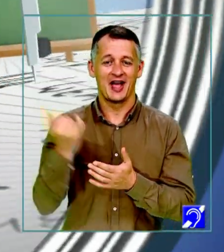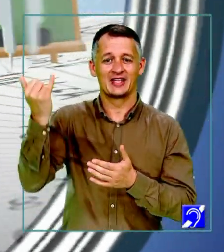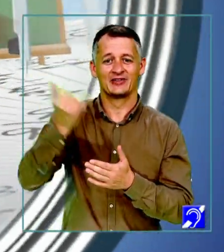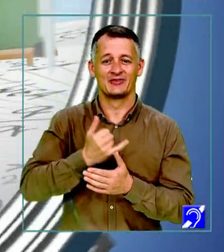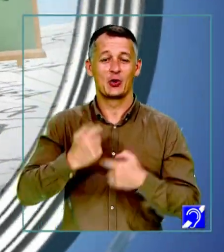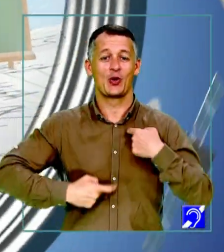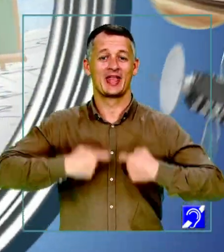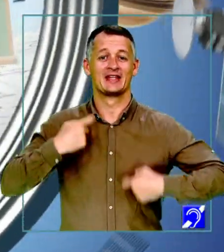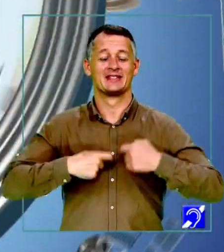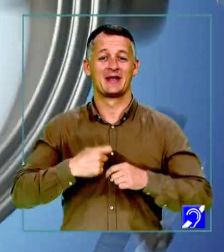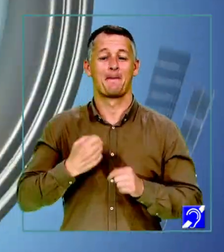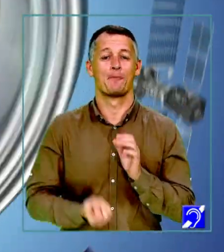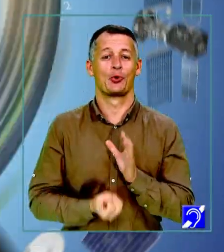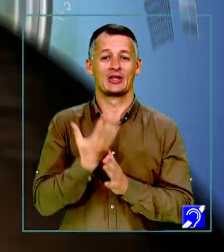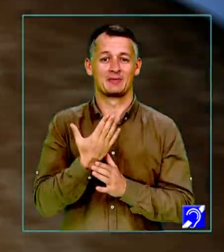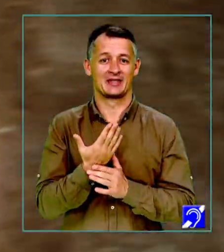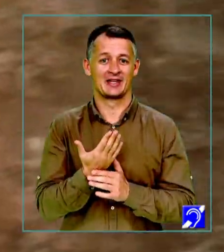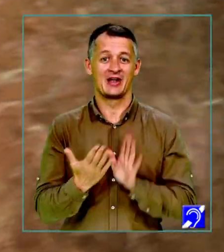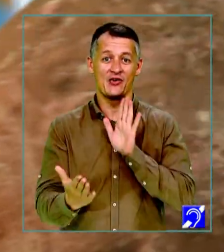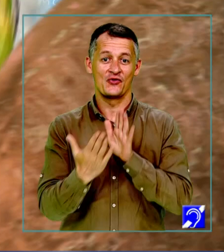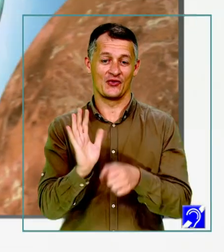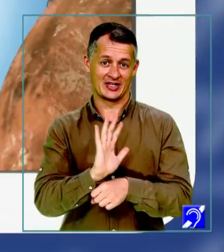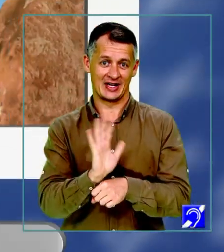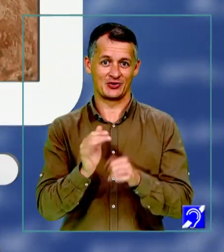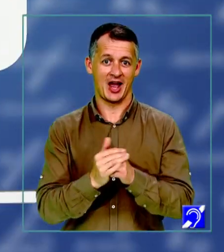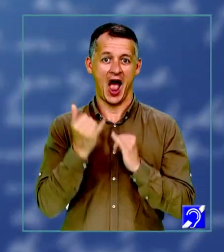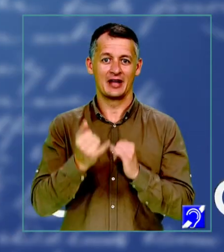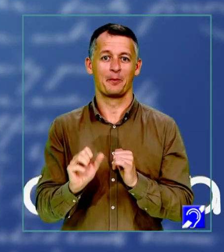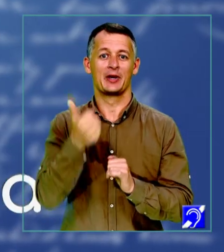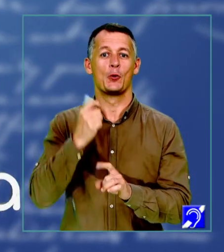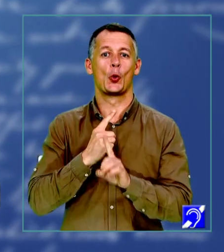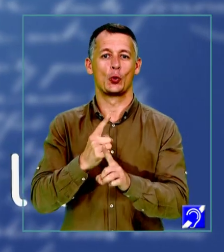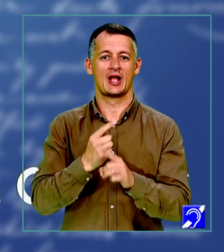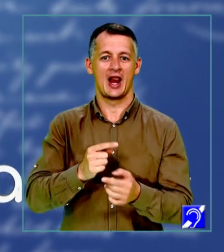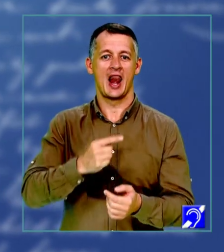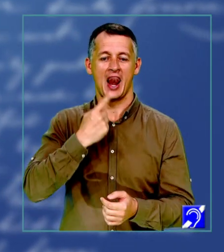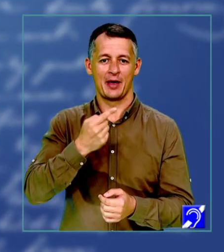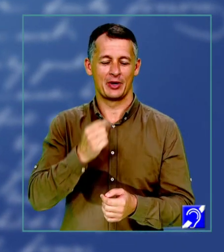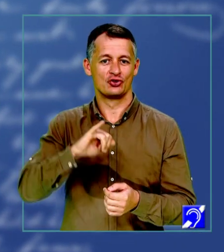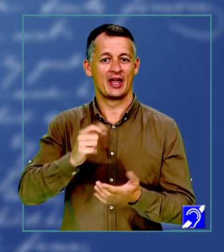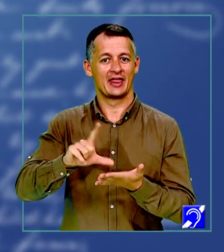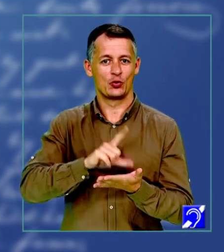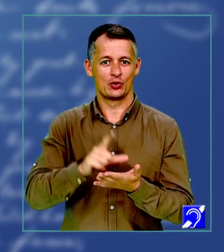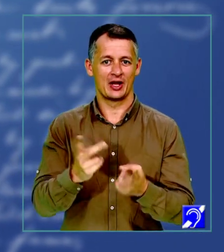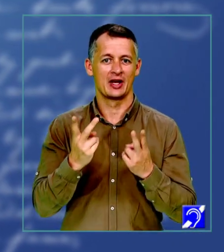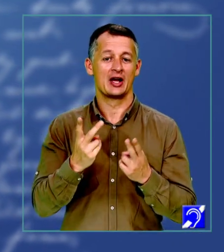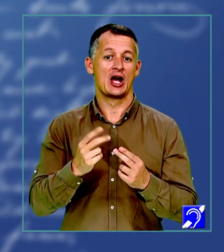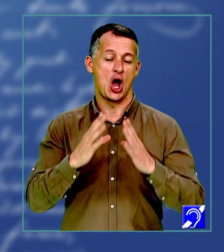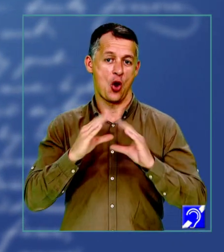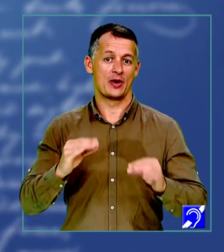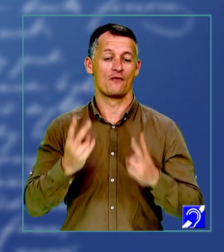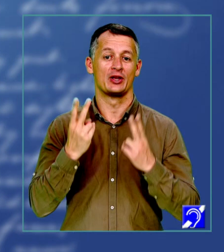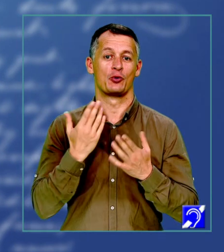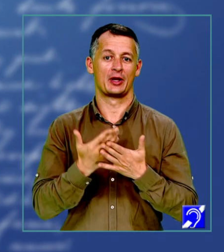proaspete în fața ecranelor. Începem astăzi primul curs de limba și literatura română, foarte util în pregătirea voastră pentru evaluarea